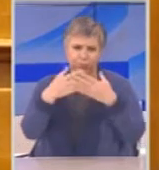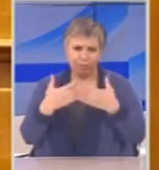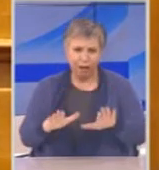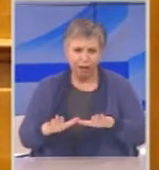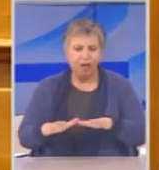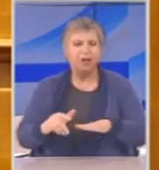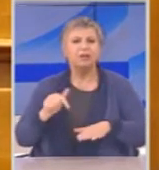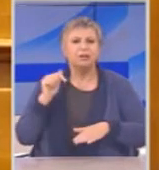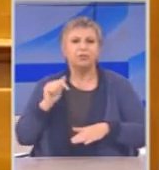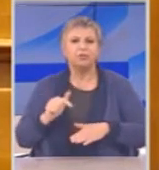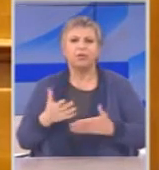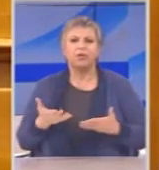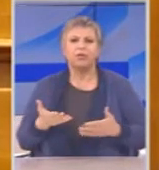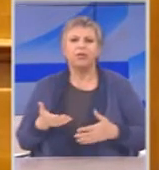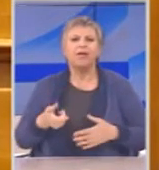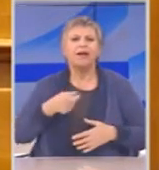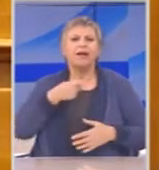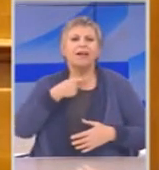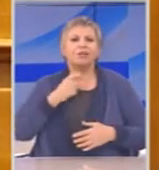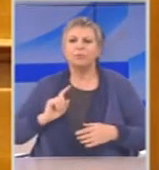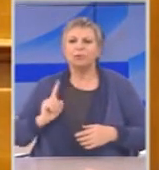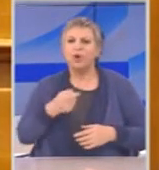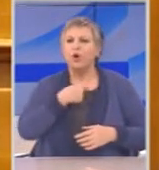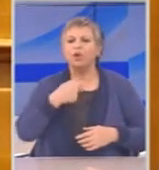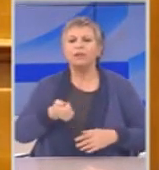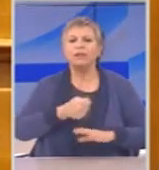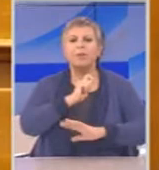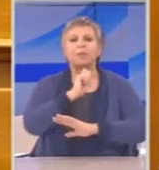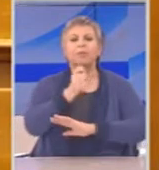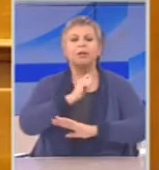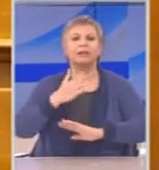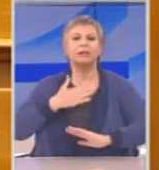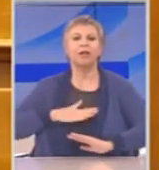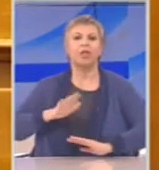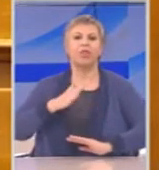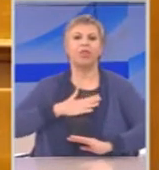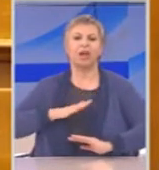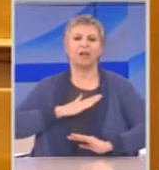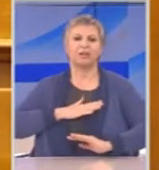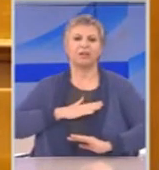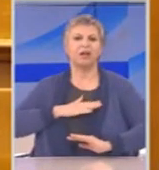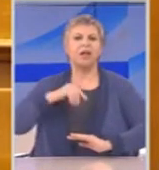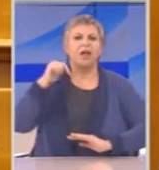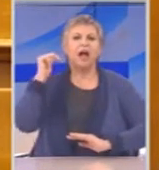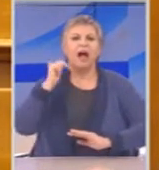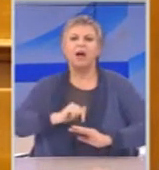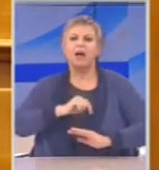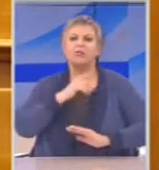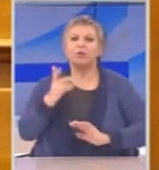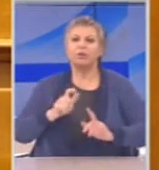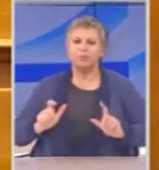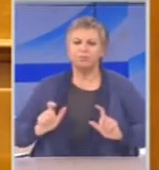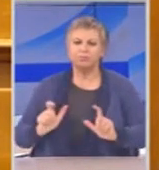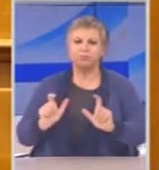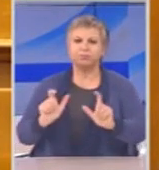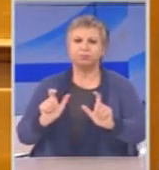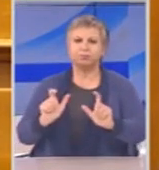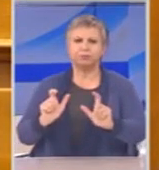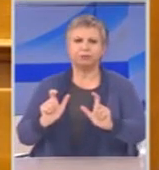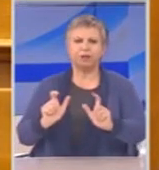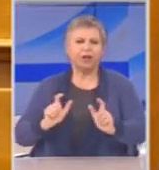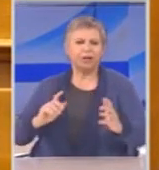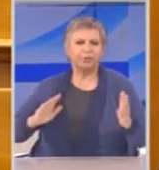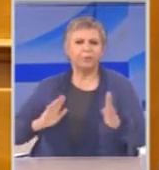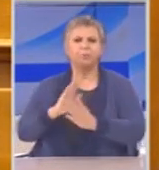και αυτή η πολιτική βούληση πρέπει να μετατραπεί σε ένα νομικό οπλοστάσιο. Φαίνεται απλό σε μια πρώτη